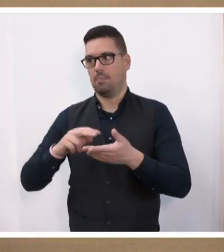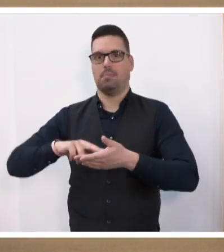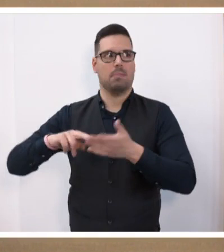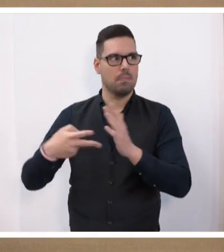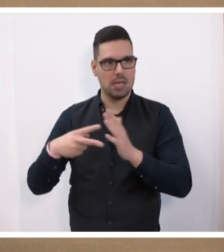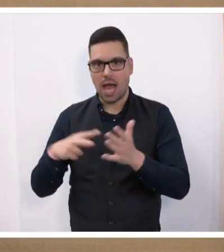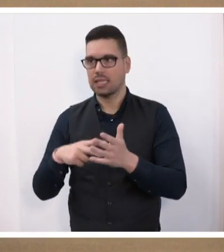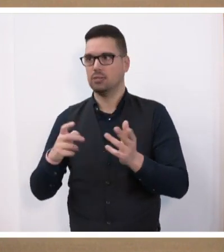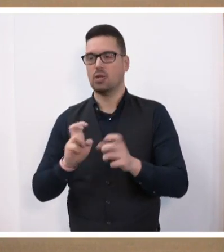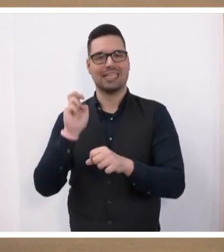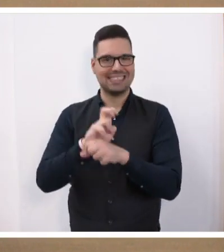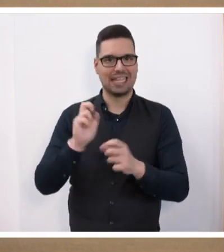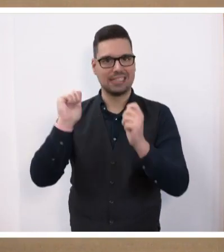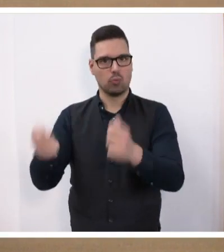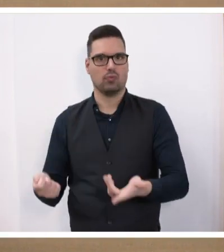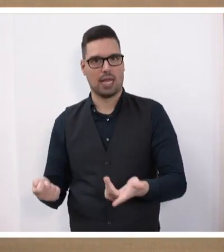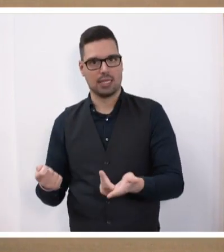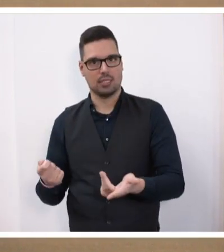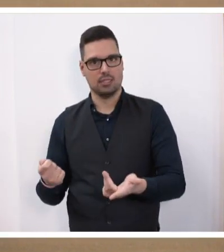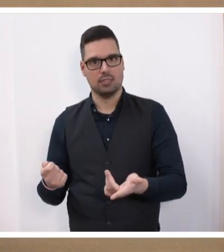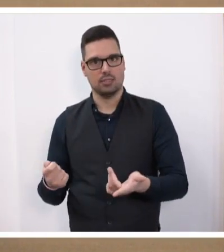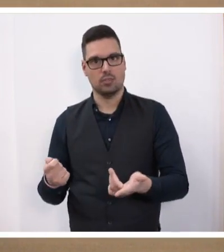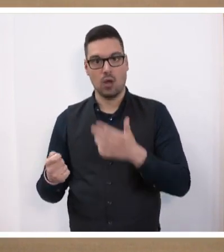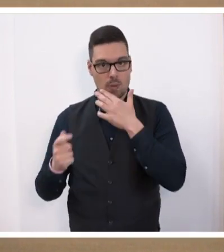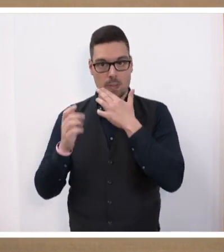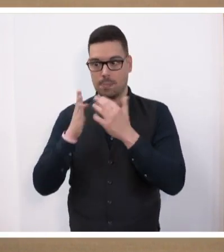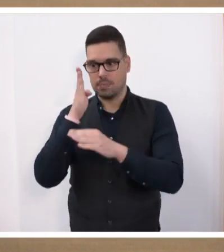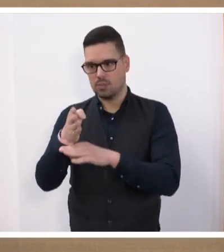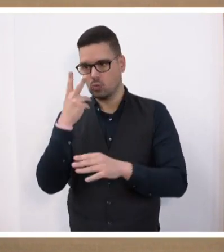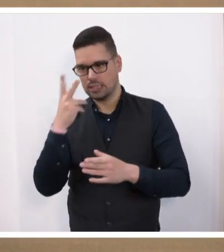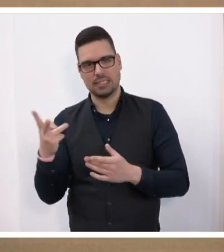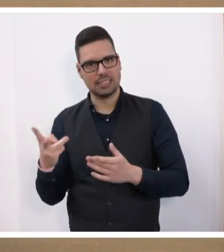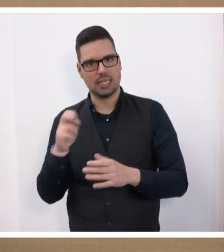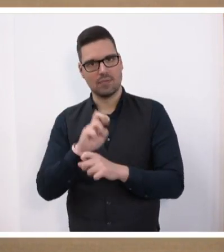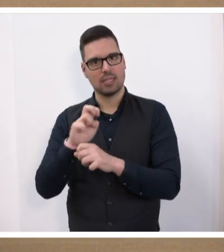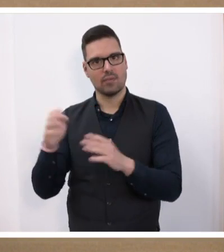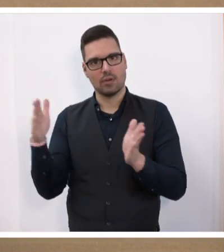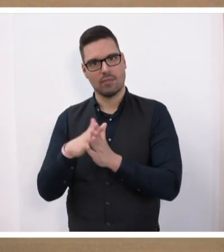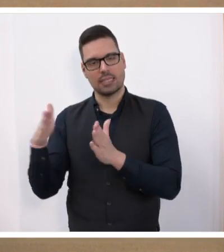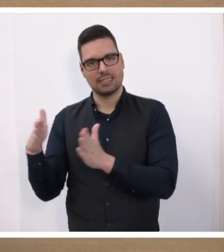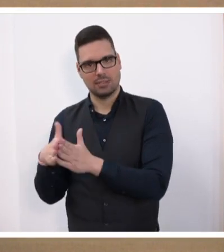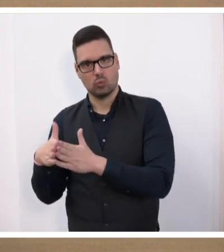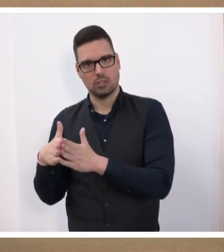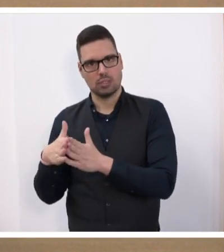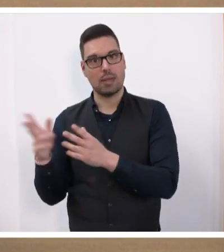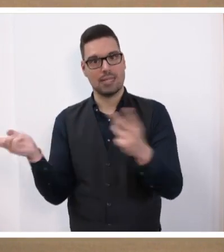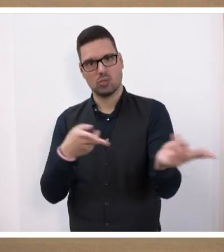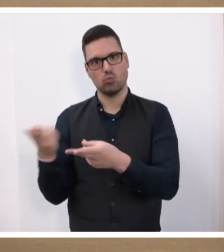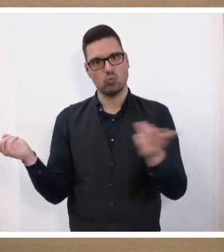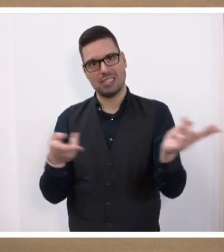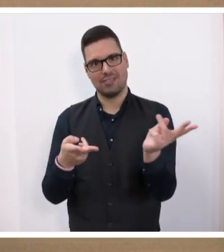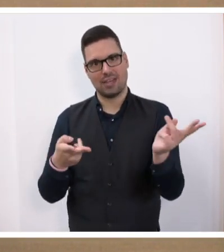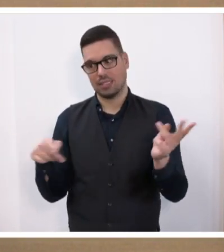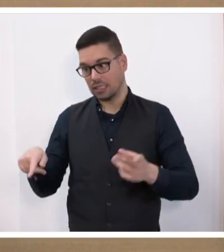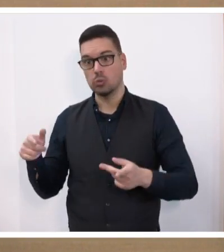generieren können. Und wir haben das selbst bei Besuchern vor Ort eben auch festgestellt. Wir waren mit Vertretern der Fraktion, eben auch bei den Zulieferern und die Zeit